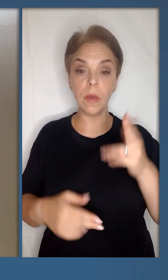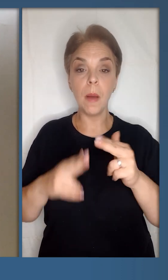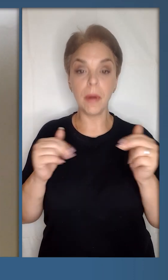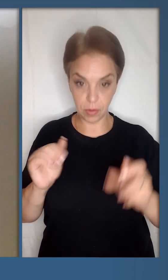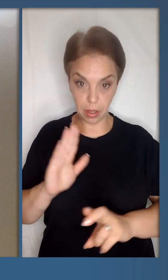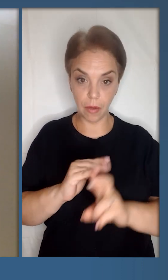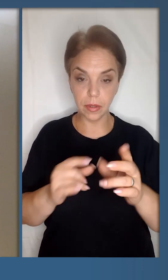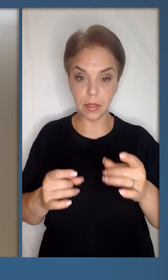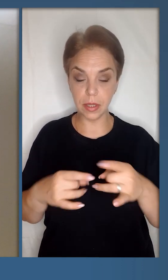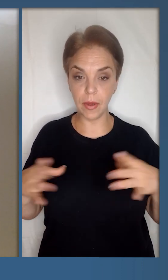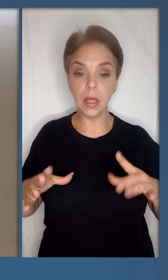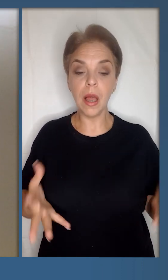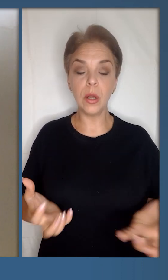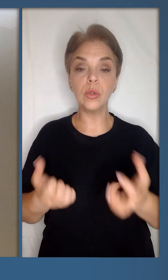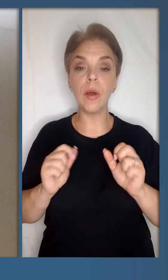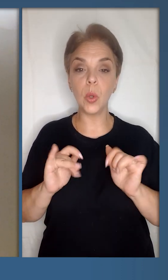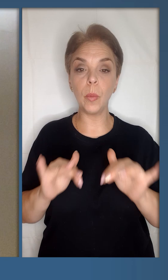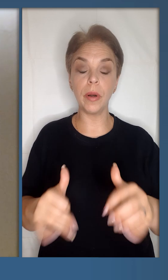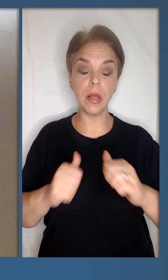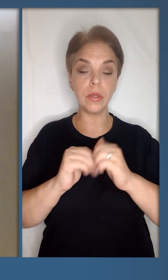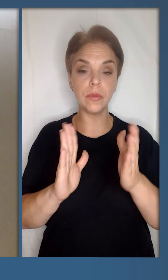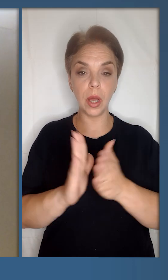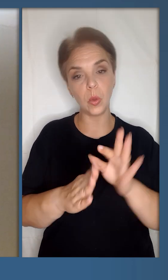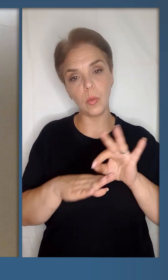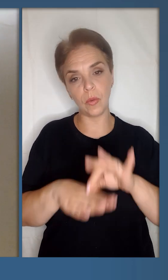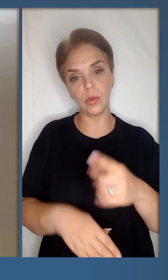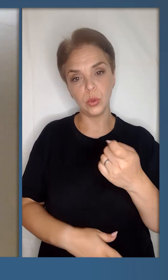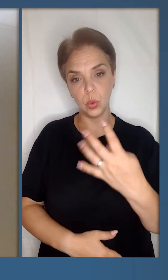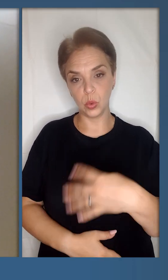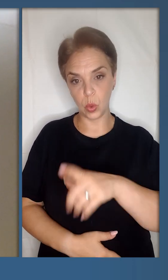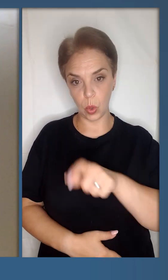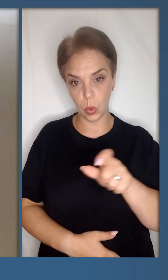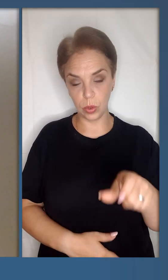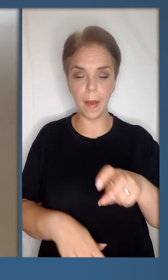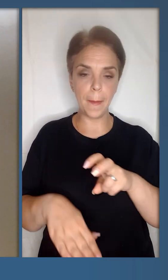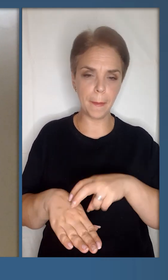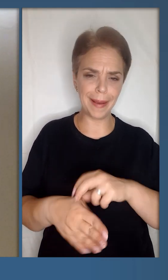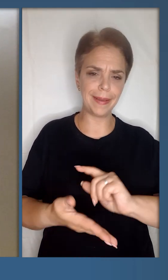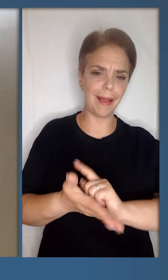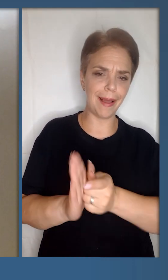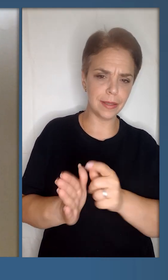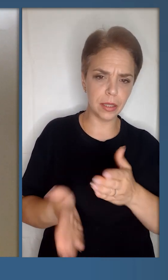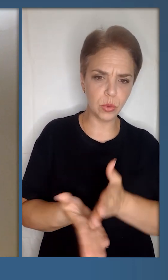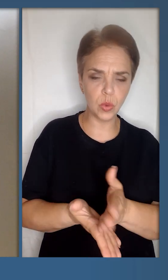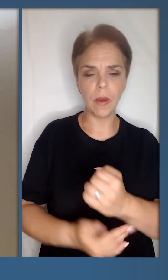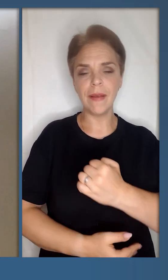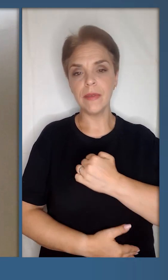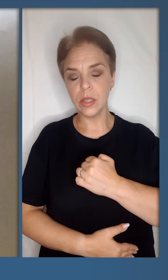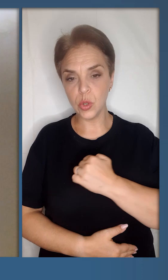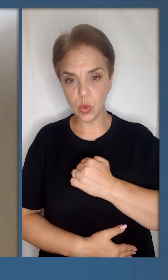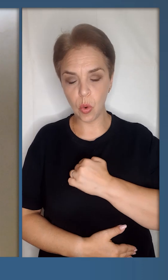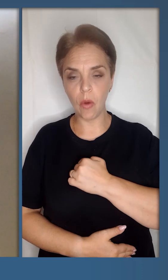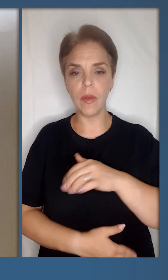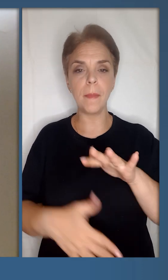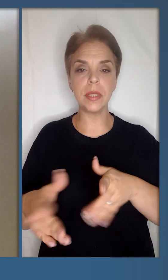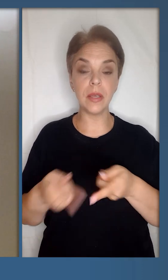Православне свято. Рятувальну операцію загалом проводило 140 людей. Медики, екстренки, військові,